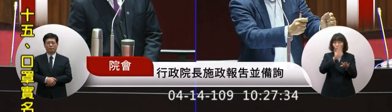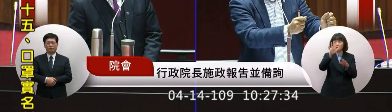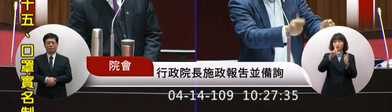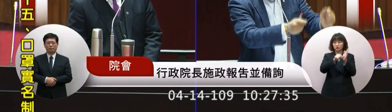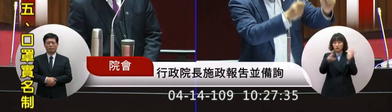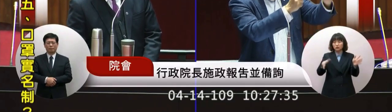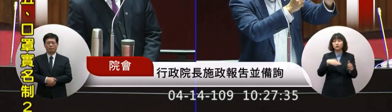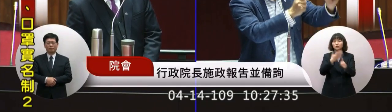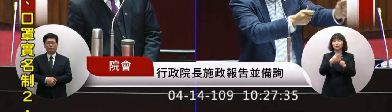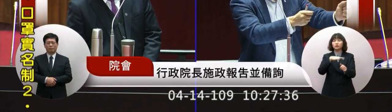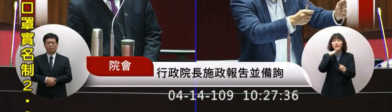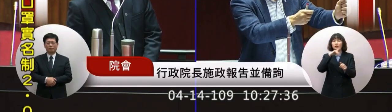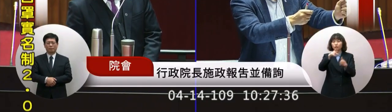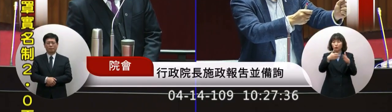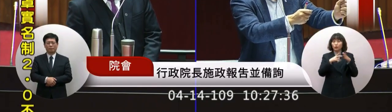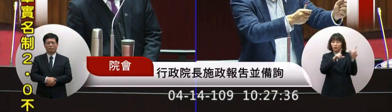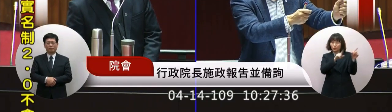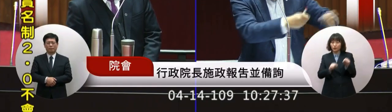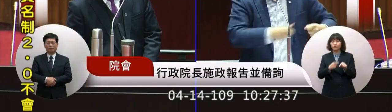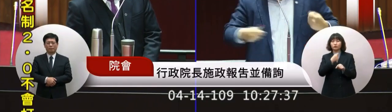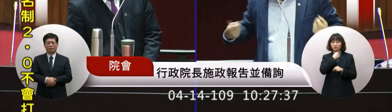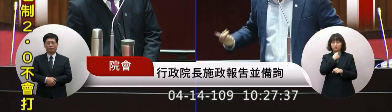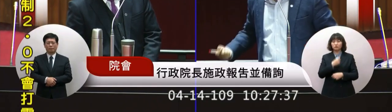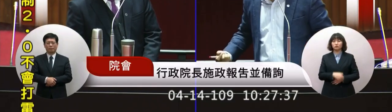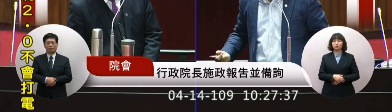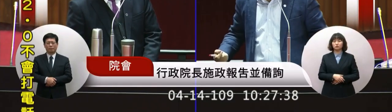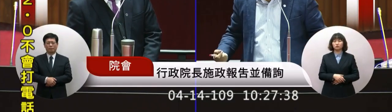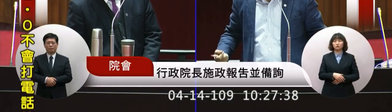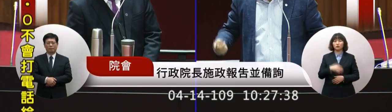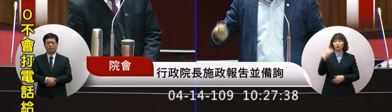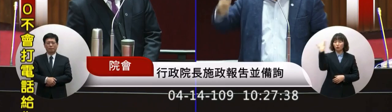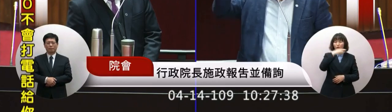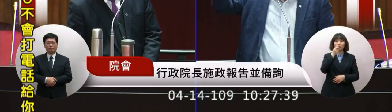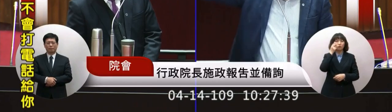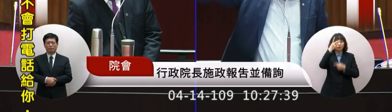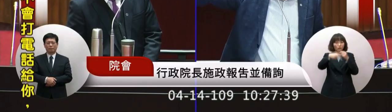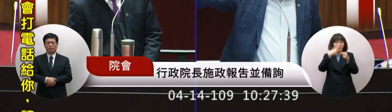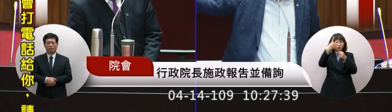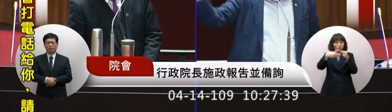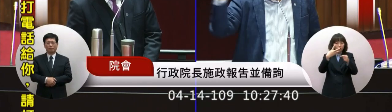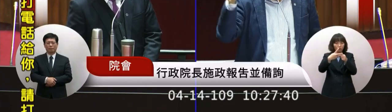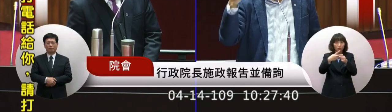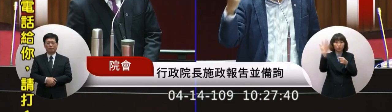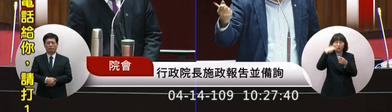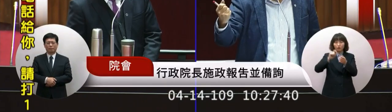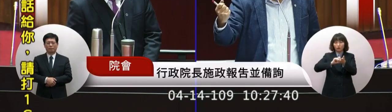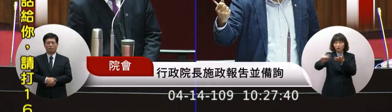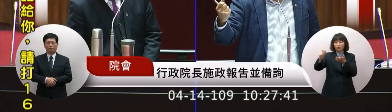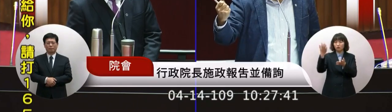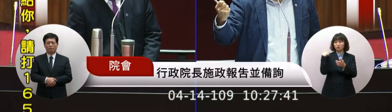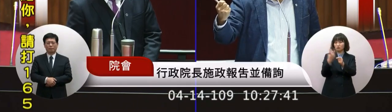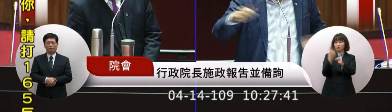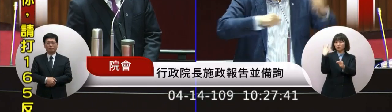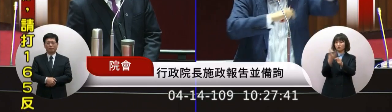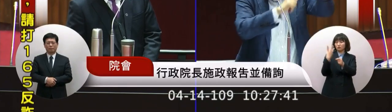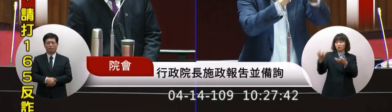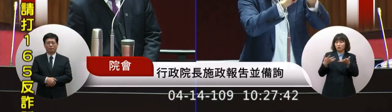衝期大家要修法哪有兩三年後我收到兩三年前的這樣的一個罰單